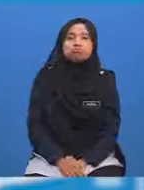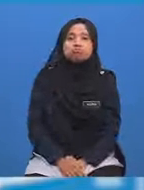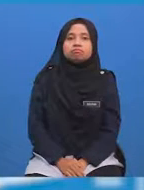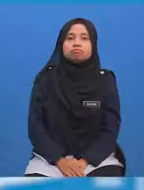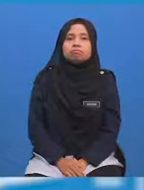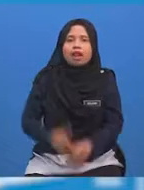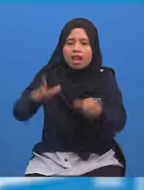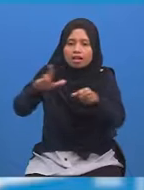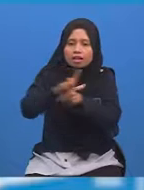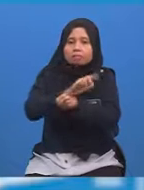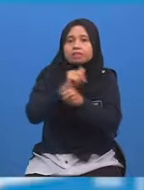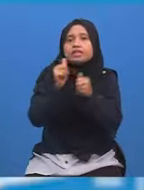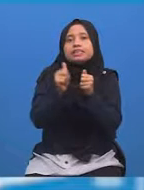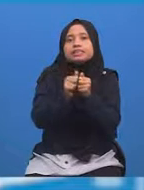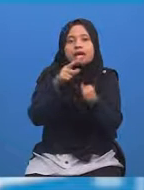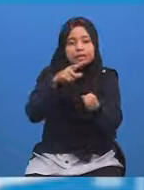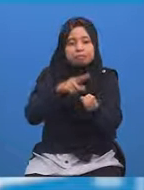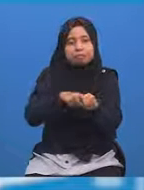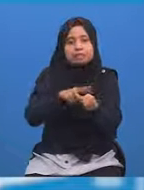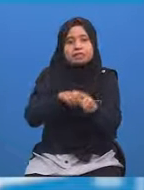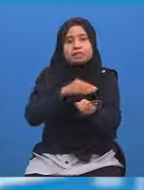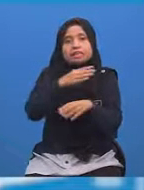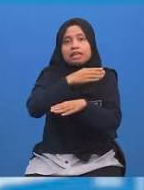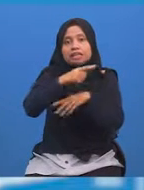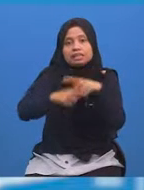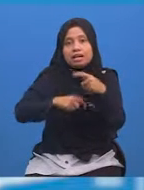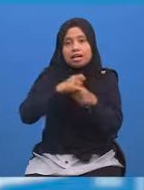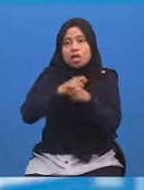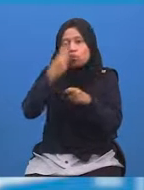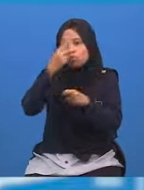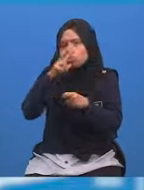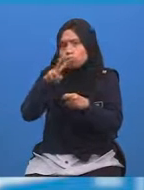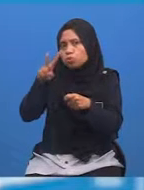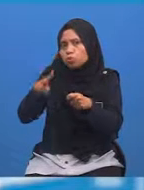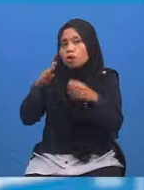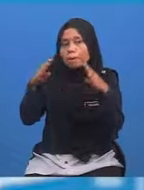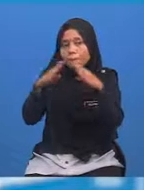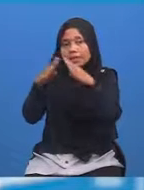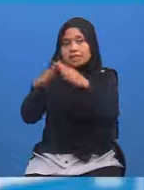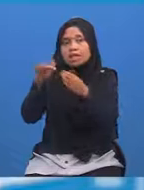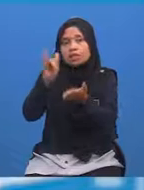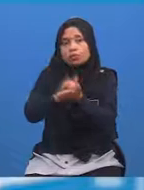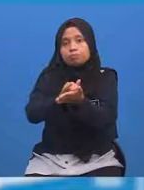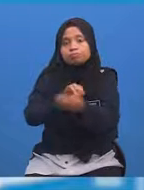Lengkapkan dengan masa dan tarikh bagi kedua-dua bandar tersebut